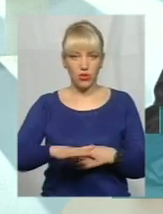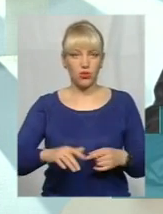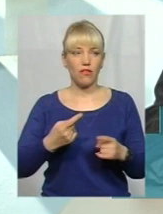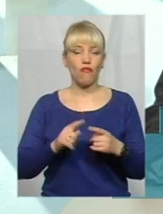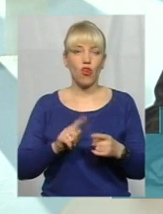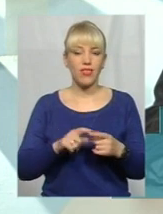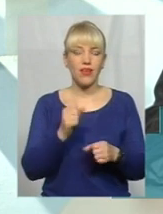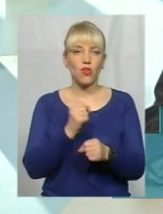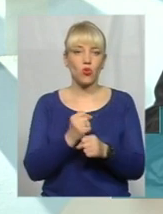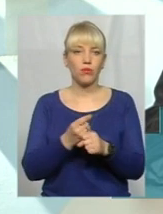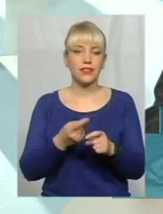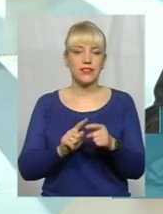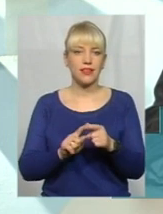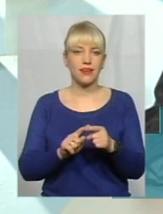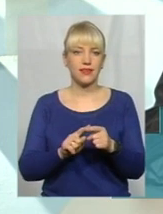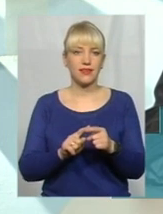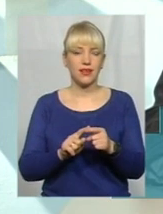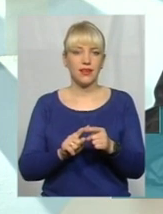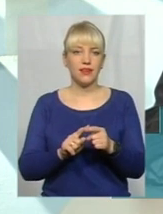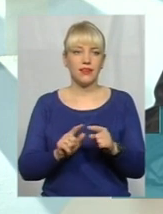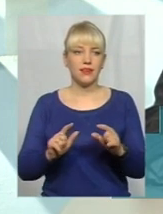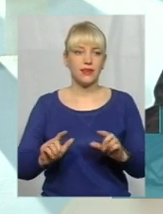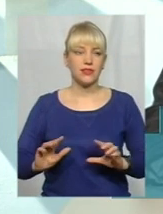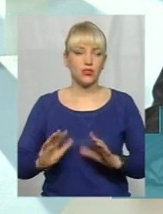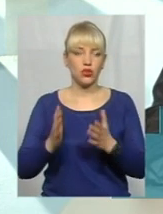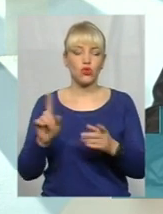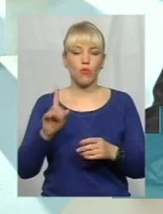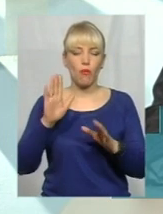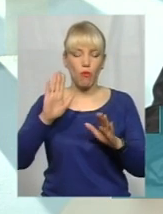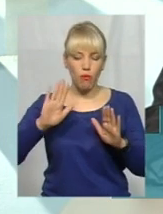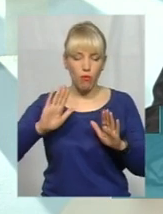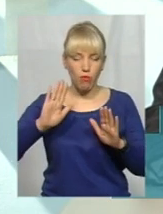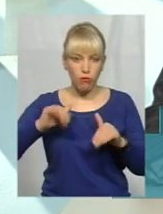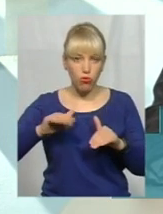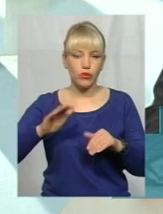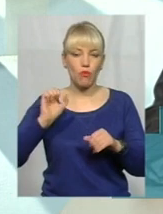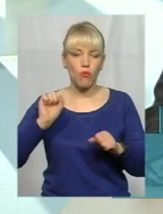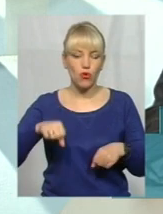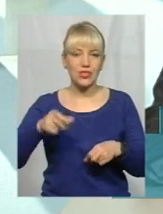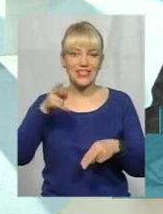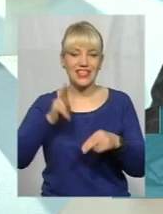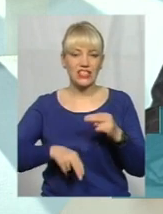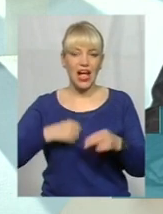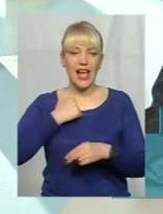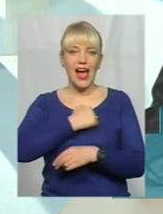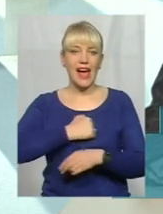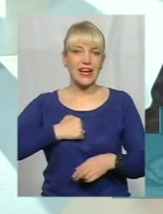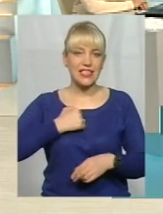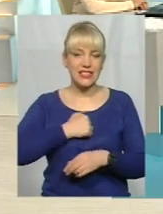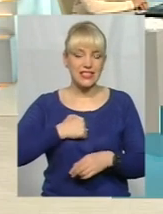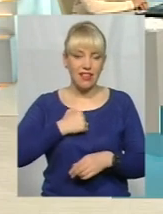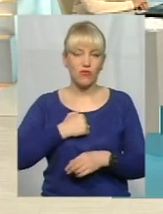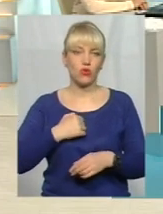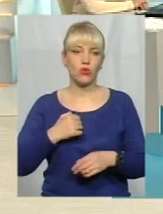прецедент, який потім може закінчитись агресивною поведінкою тварин. Вони цих тварин